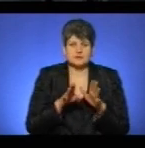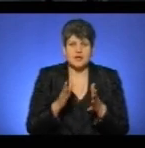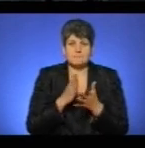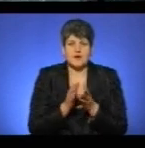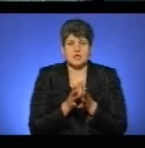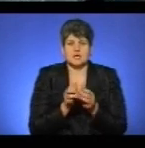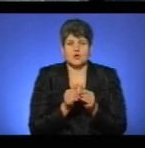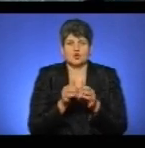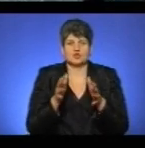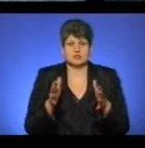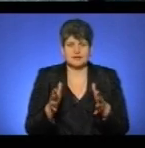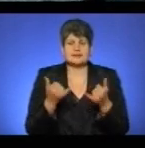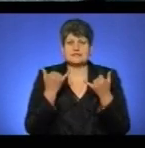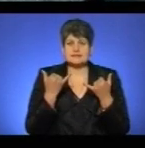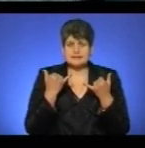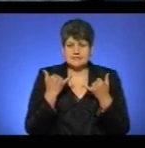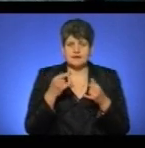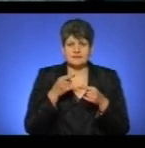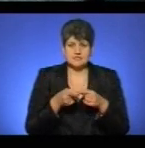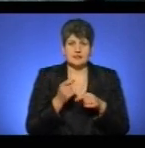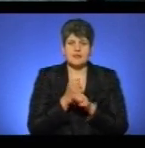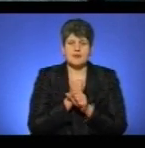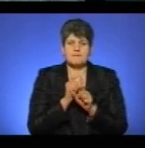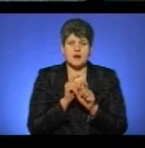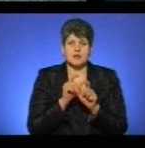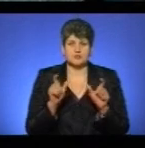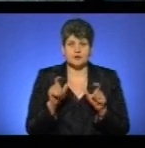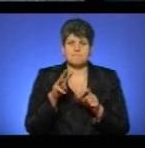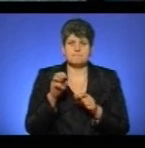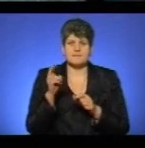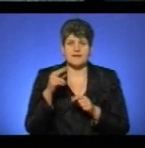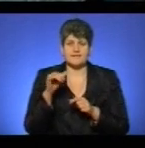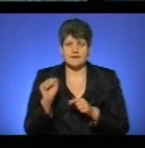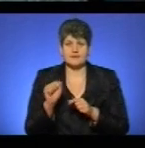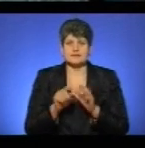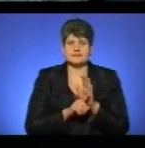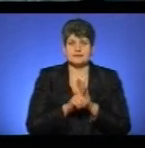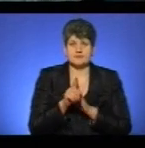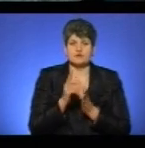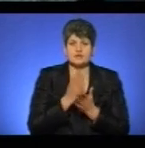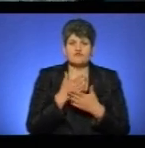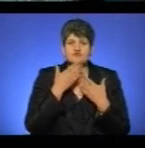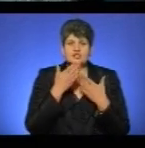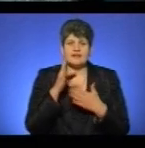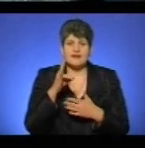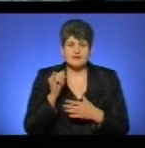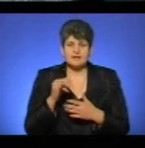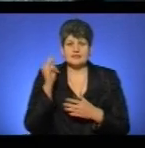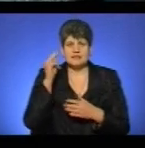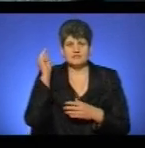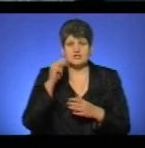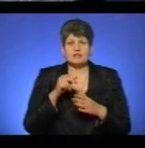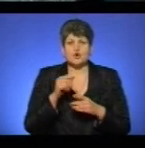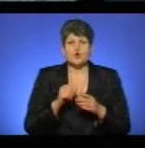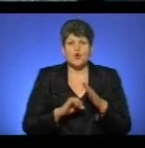розширення. Зараз в мультимедійній лабораторії під назвою «Медіа Старч» знаходиться у читальні. Діти вивчають основи